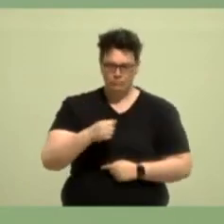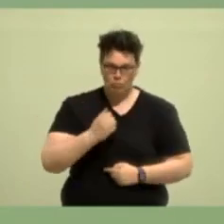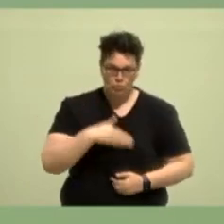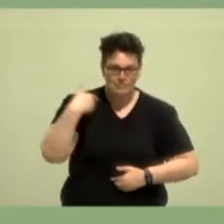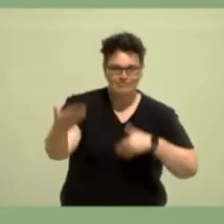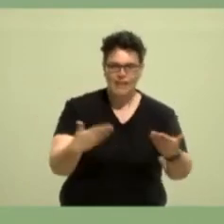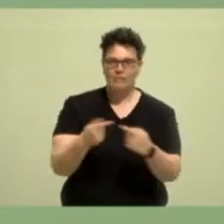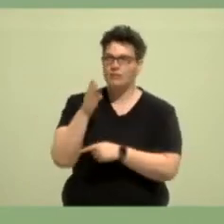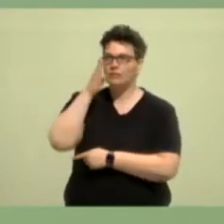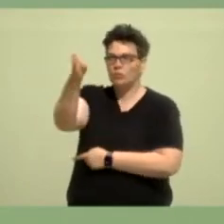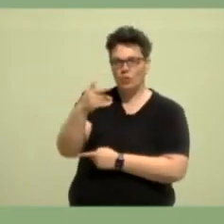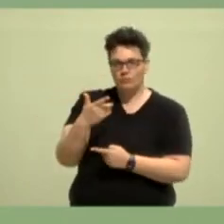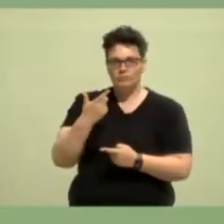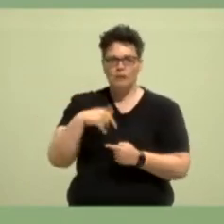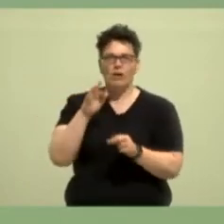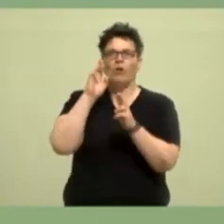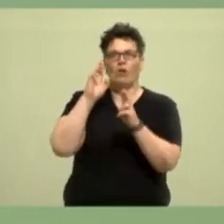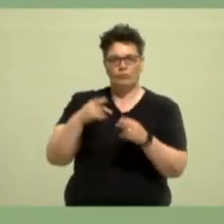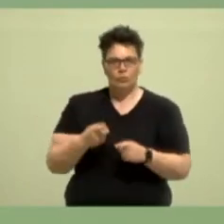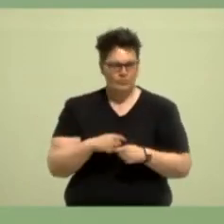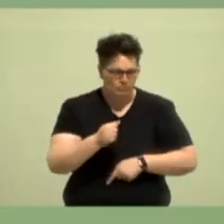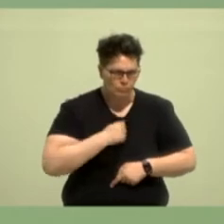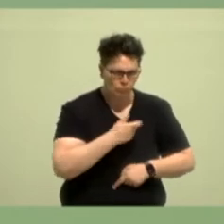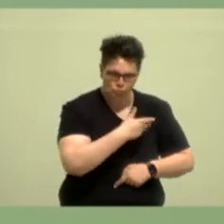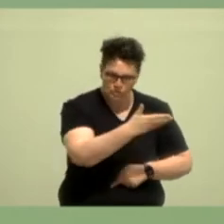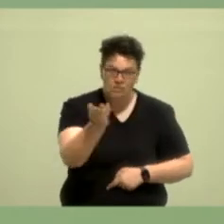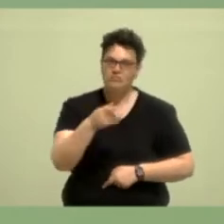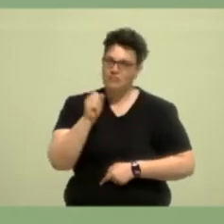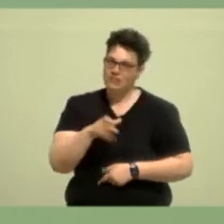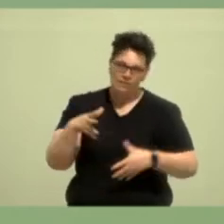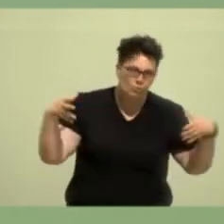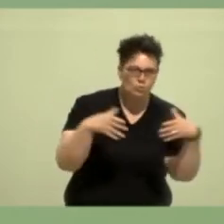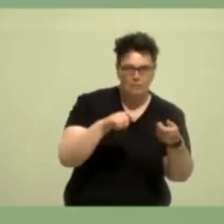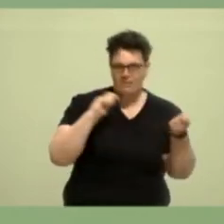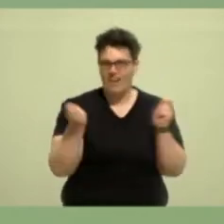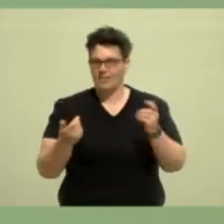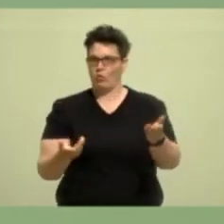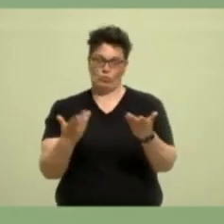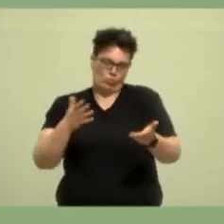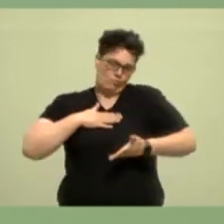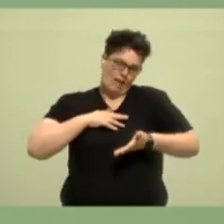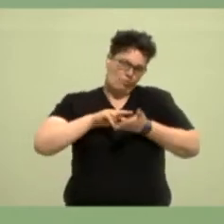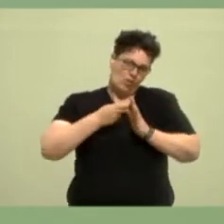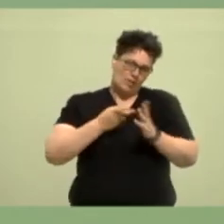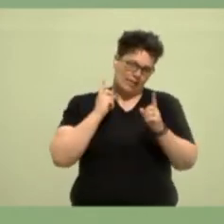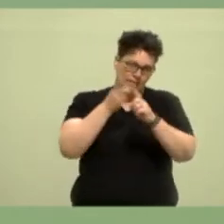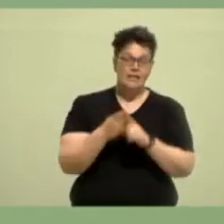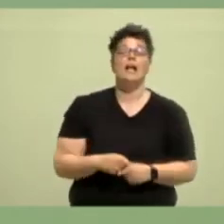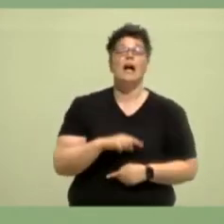die Mut macht, die Veränderungen mit uns zu gehen. Gute Politik heißt vor allem auch zuhören.